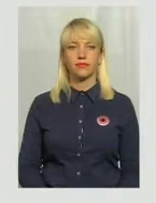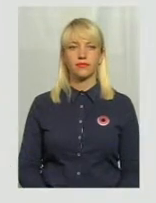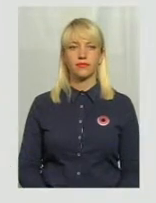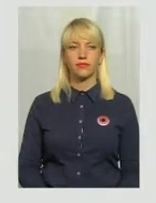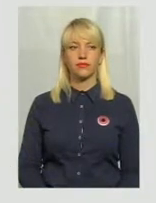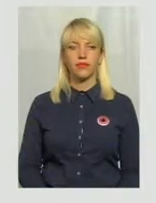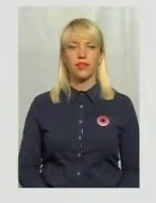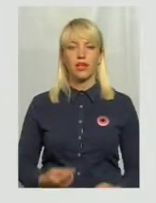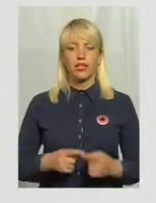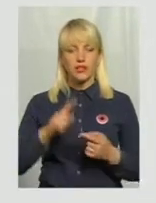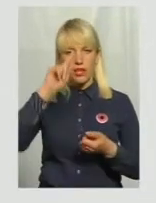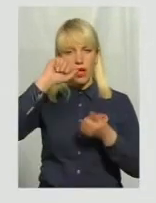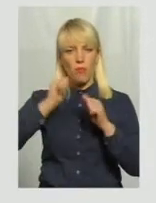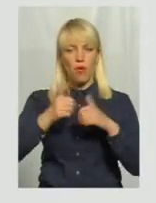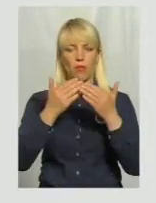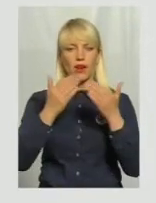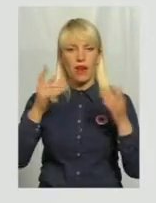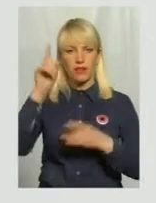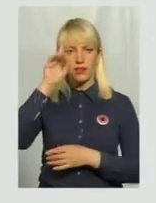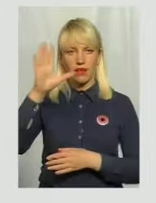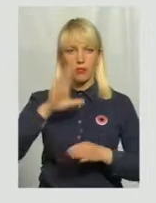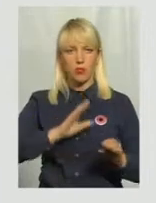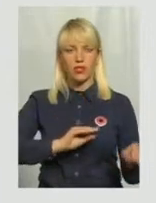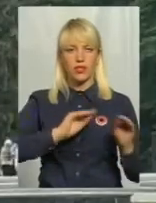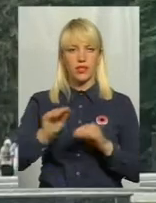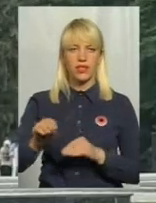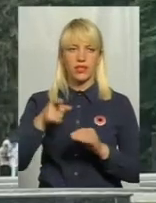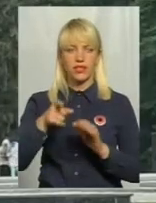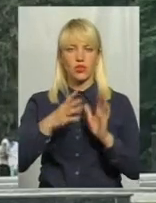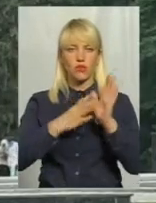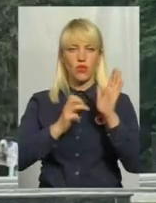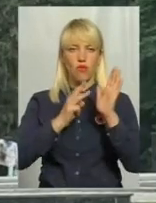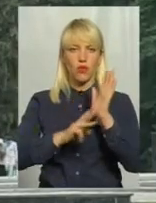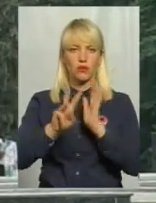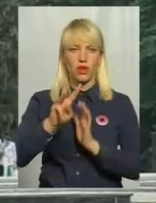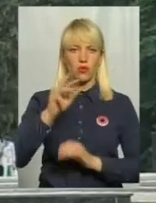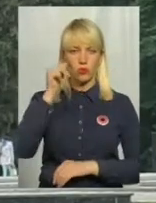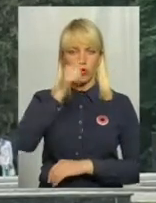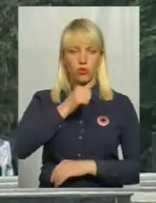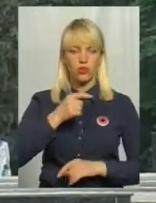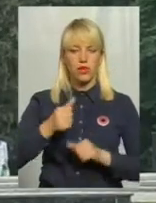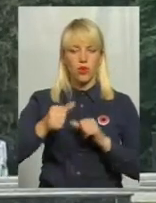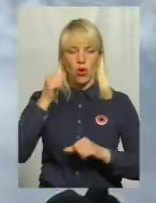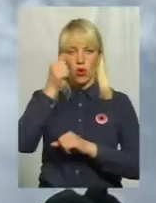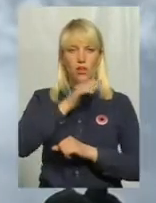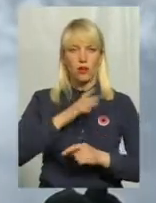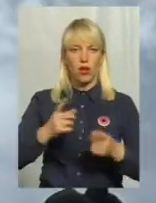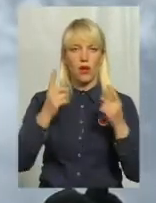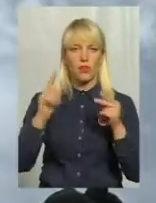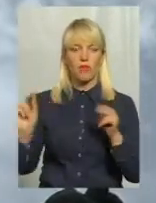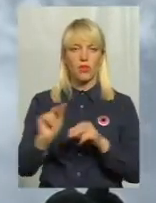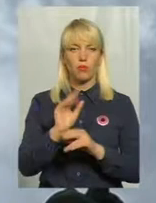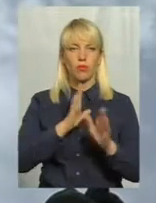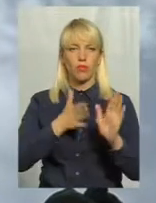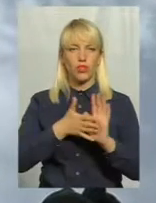Меморіал «Слави» був встановлений у 1983 році. Торік його капітально відремонтували. На це з міського бюджету витратили